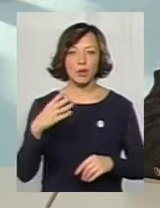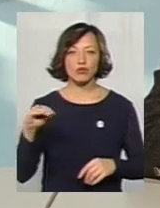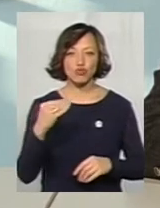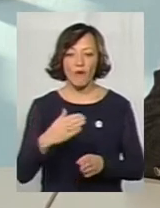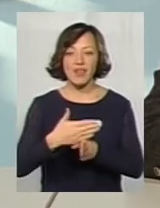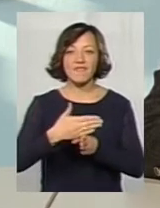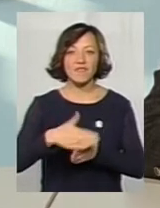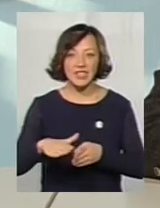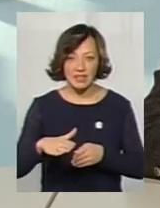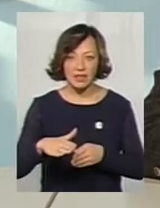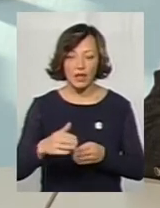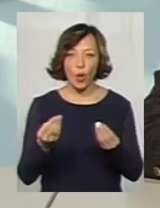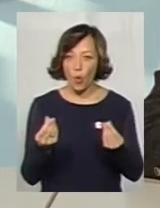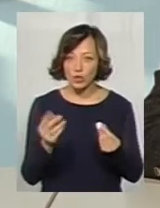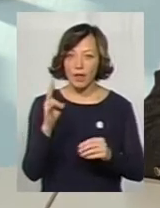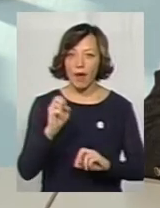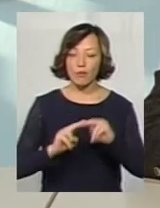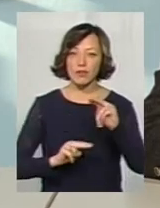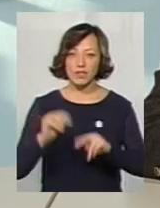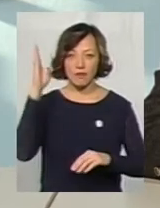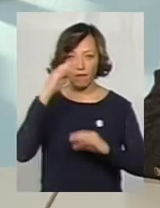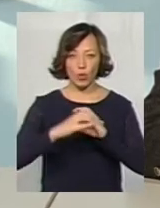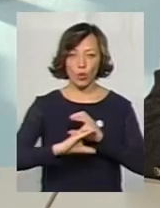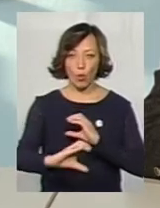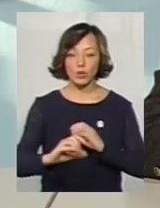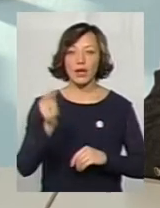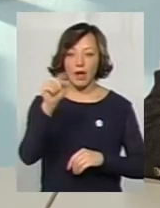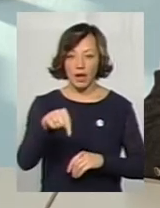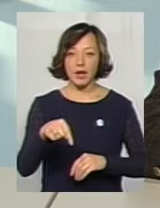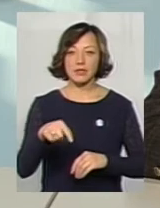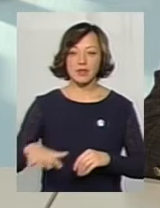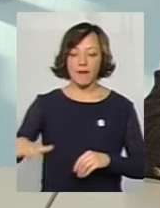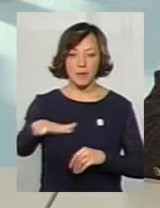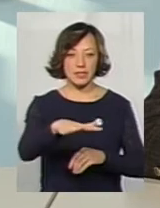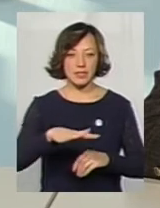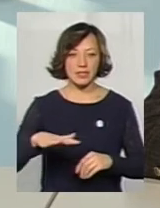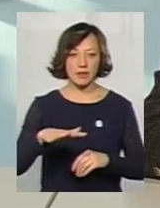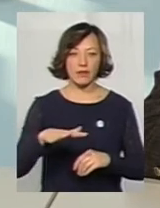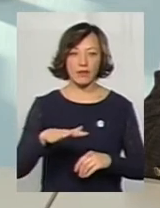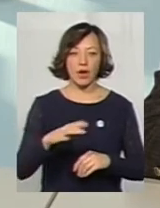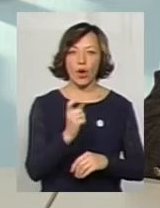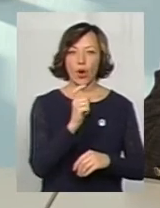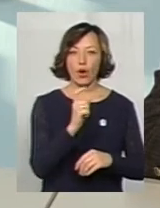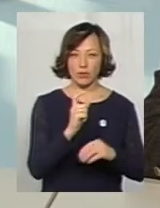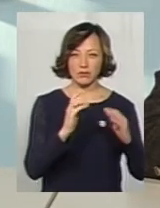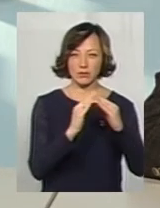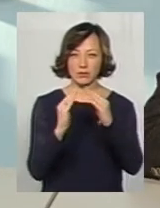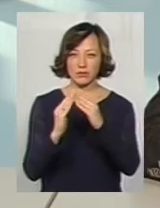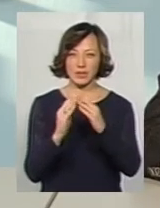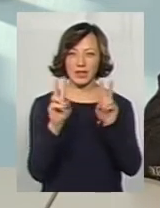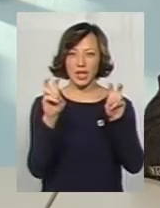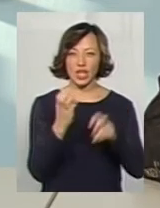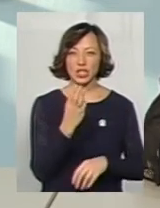виділили кошти на будівництво водогону, якраз от на масив Хутір Швейцарський і